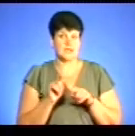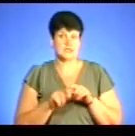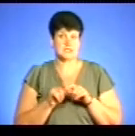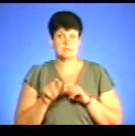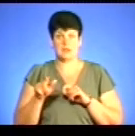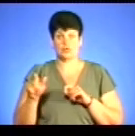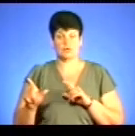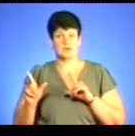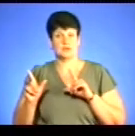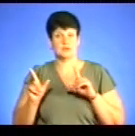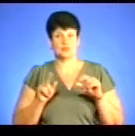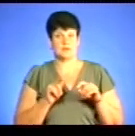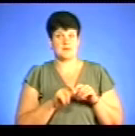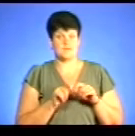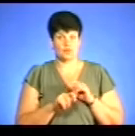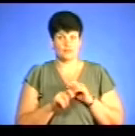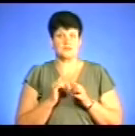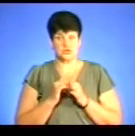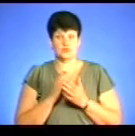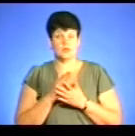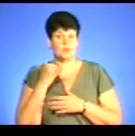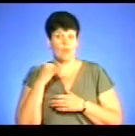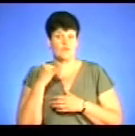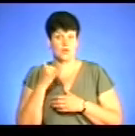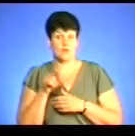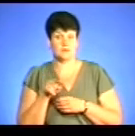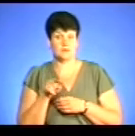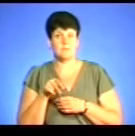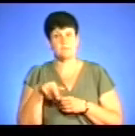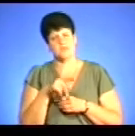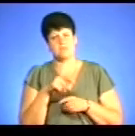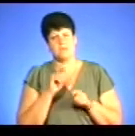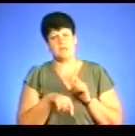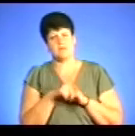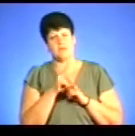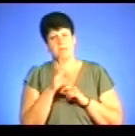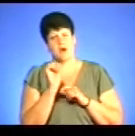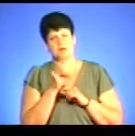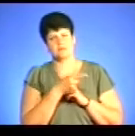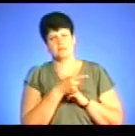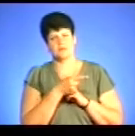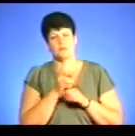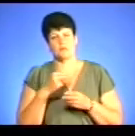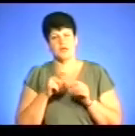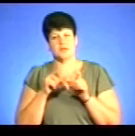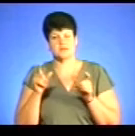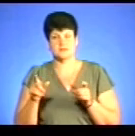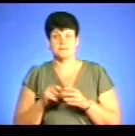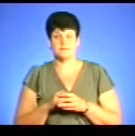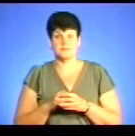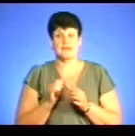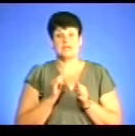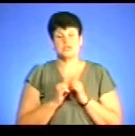виходять на перевірку. Часто є таке повідомлення, що підіть перевірти у той бар чи той магазин? Я б сказав, що